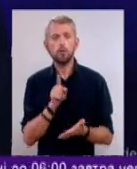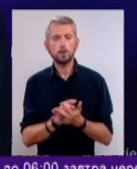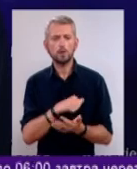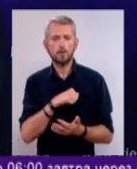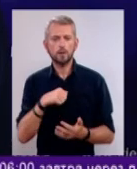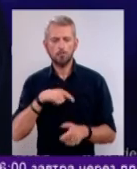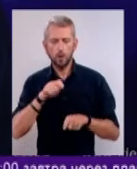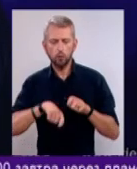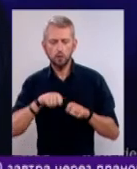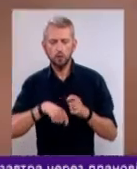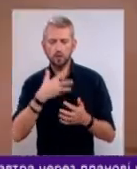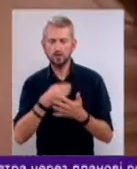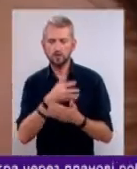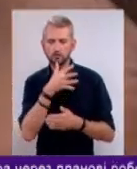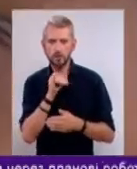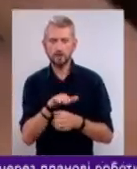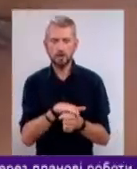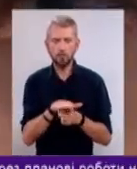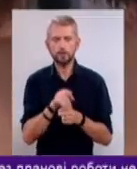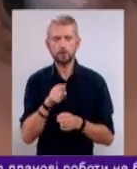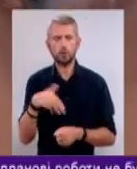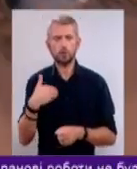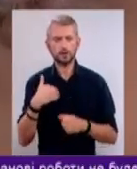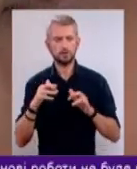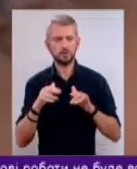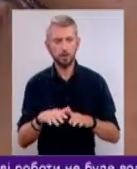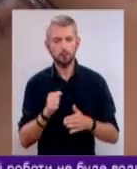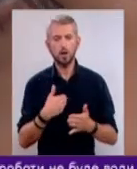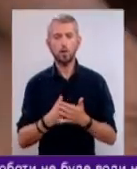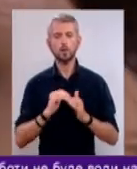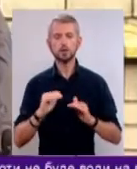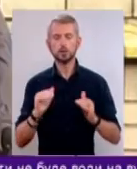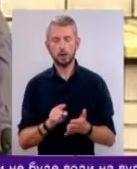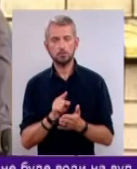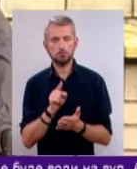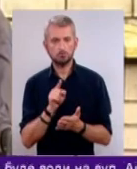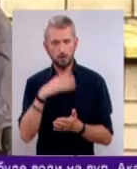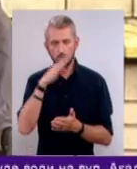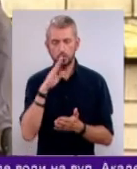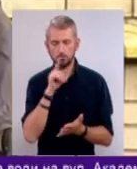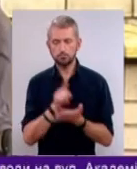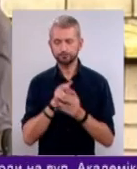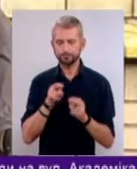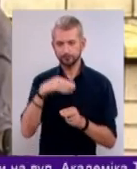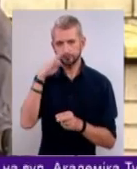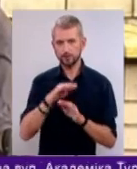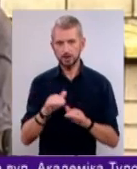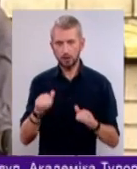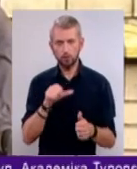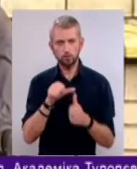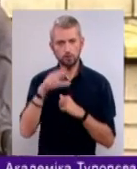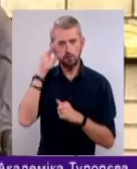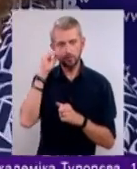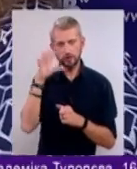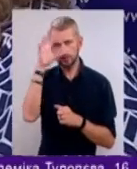сама контролювати свій час і наповнювати його корисними справами. А от дітей мають контролювати батьки, особливо у вечірній і